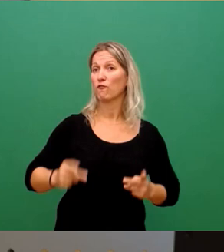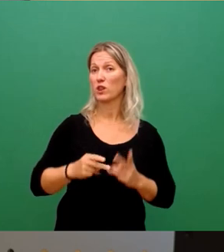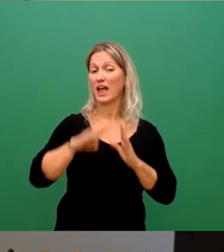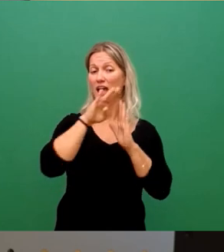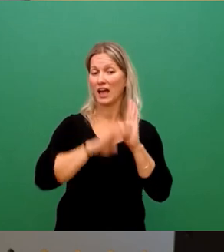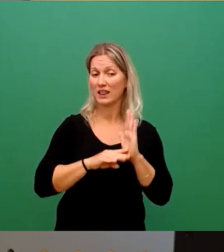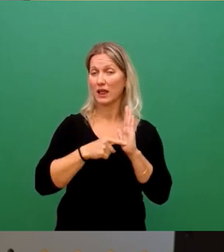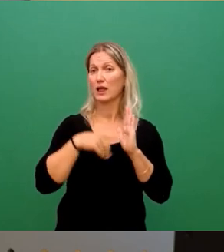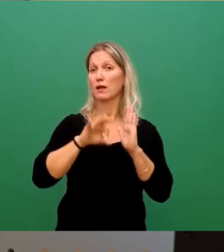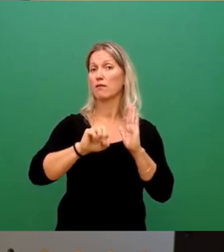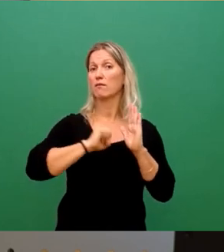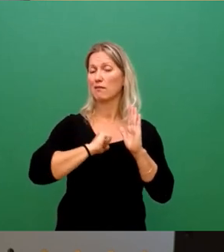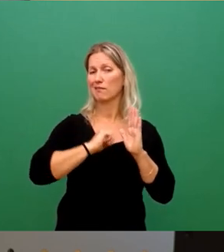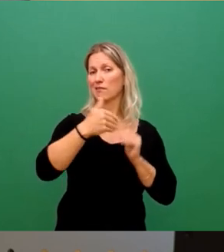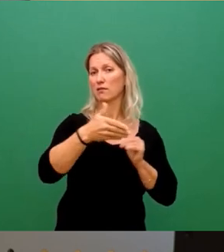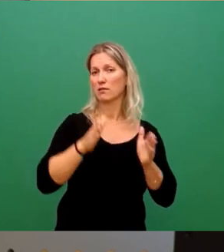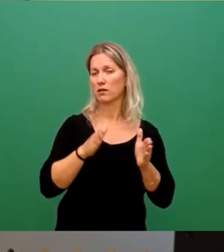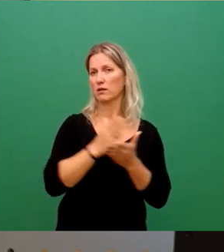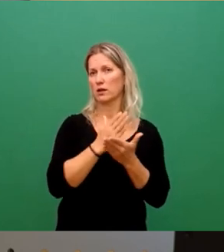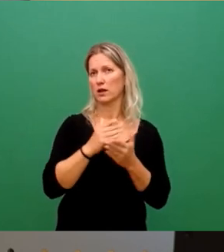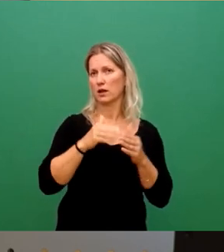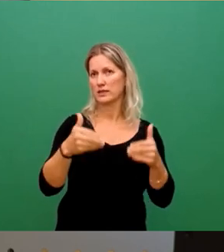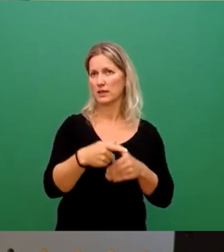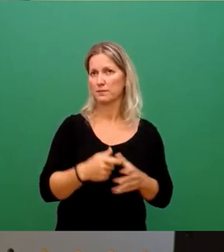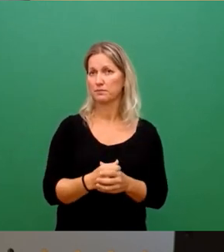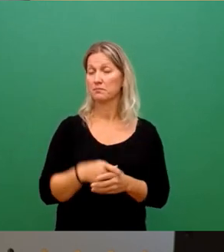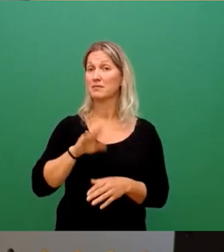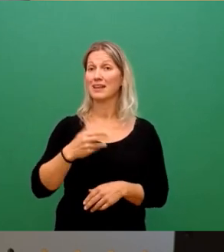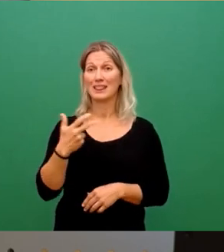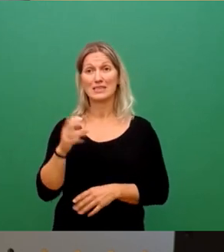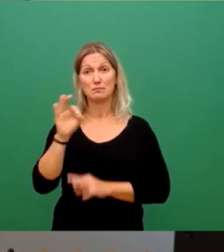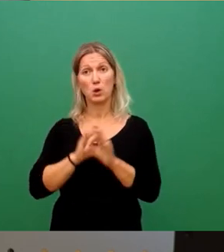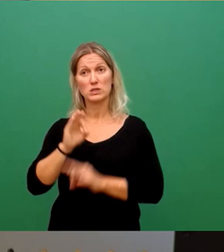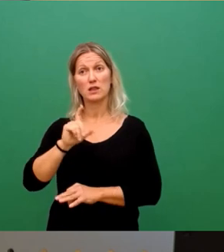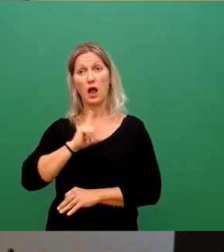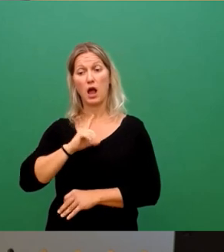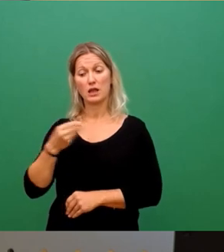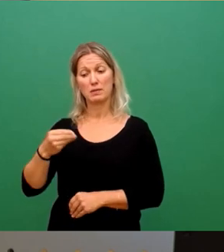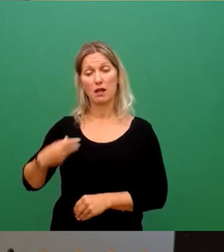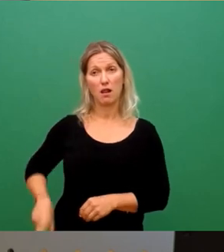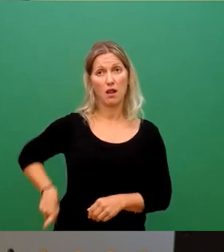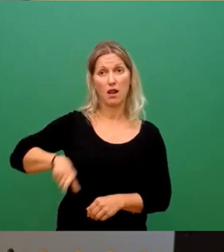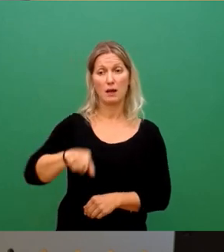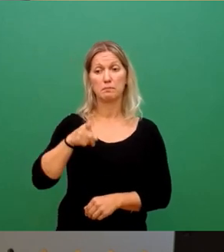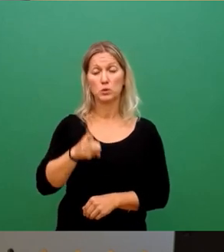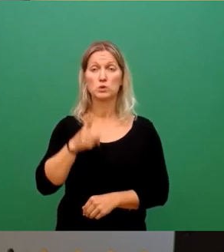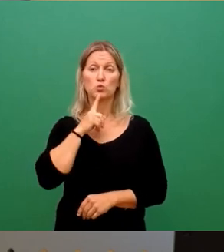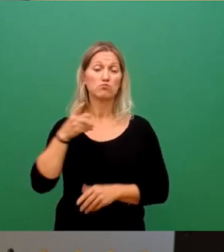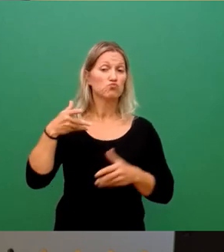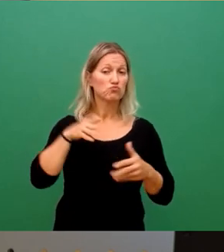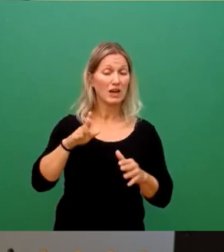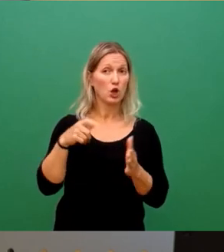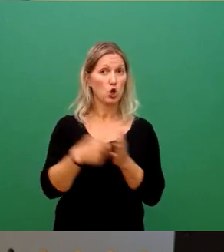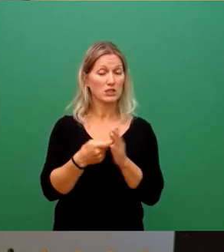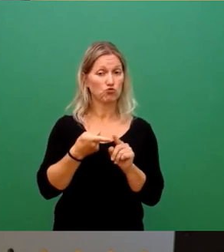haben. Da wir mindestens 30 Prozent an Eigenmitteln einsetzen müssen und auch eventuelle Kostensteigerungen